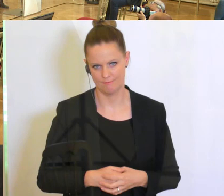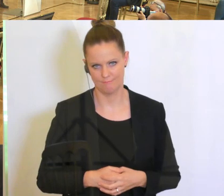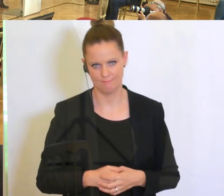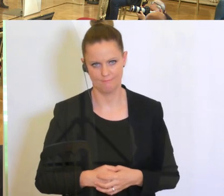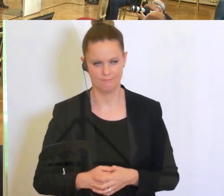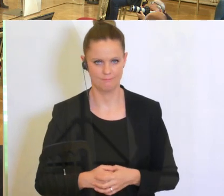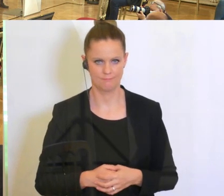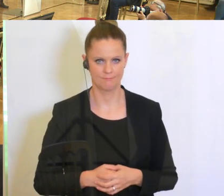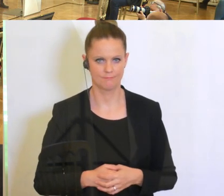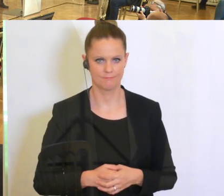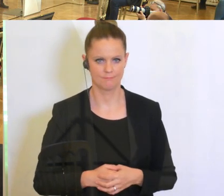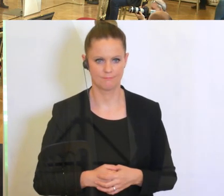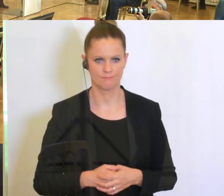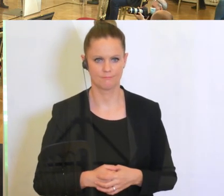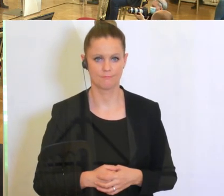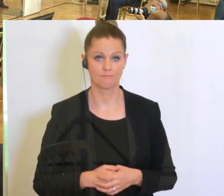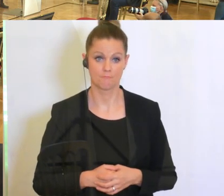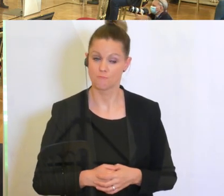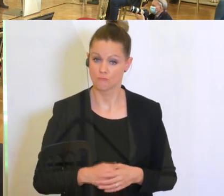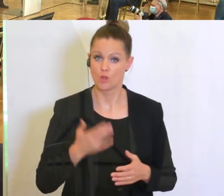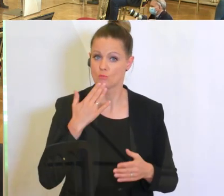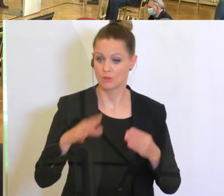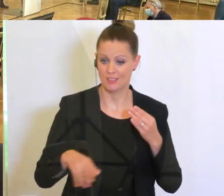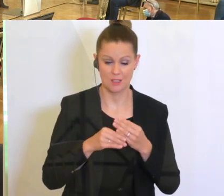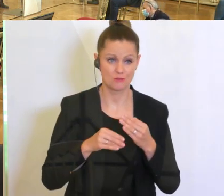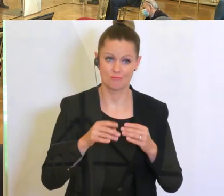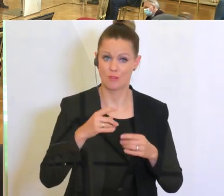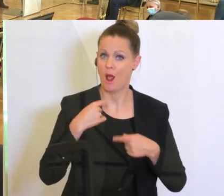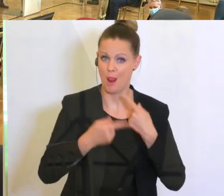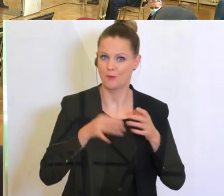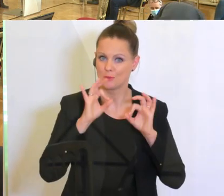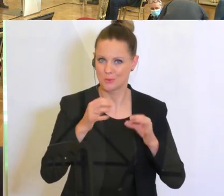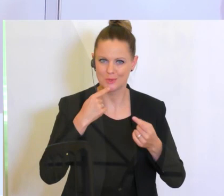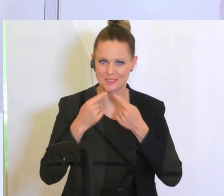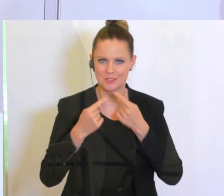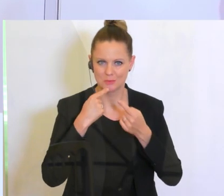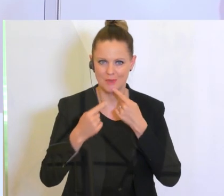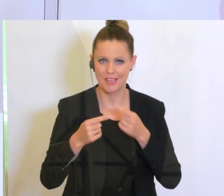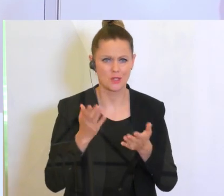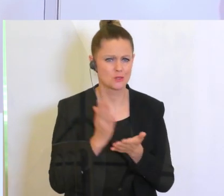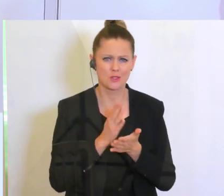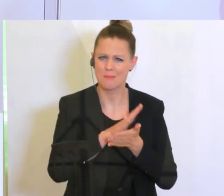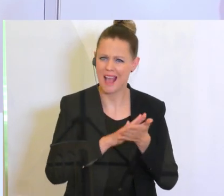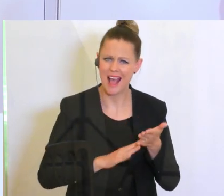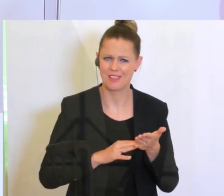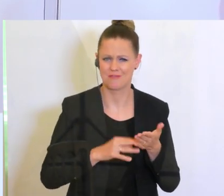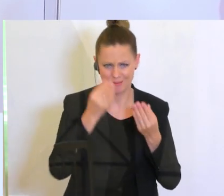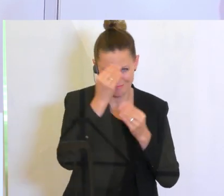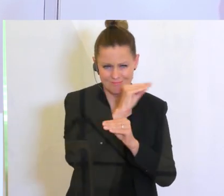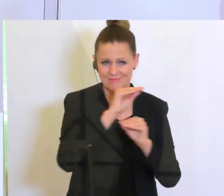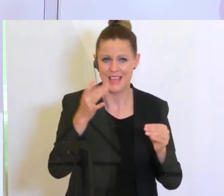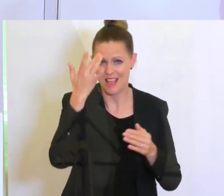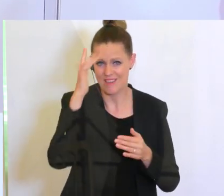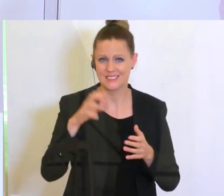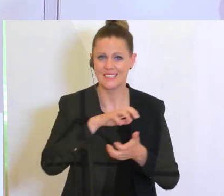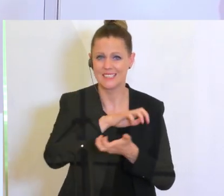Vielleicht darf ich da nur ergänzen, wir sind in guten Gesprächen. Wir haben ja auch immer von Anfang an gesagt, wir wissen noch nicht, wie